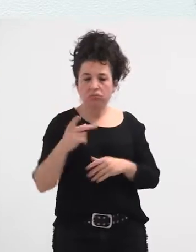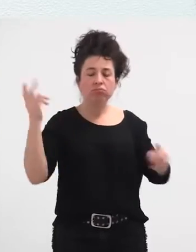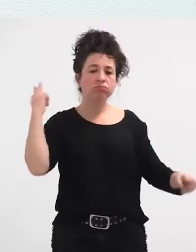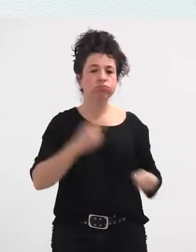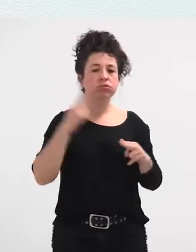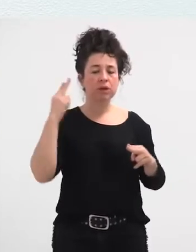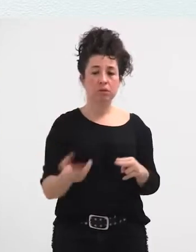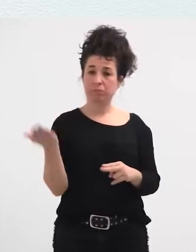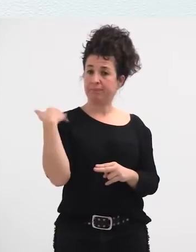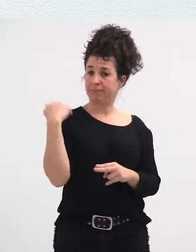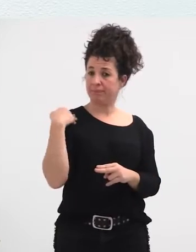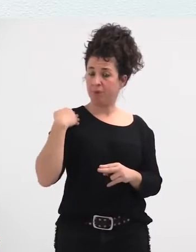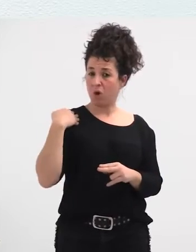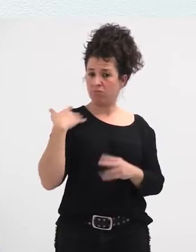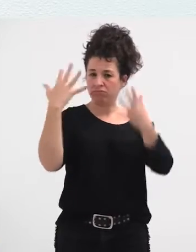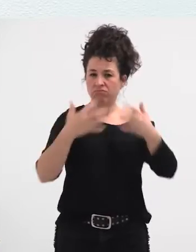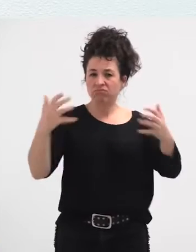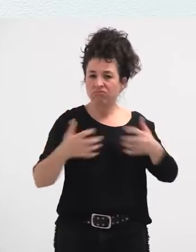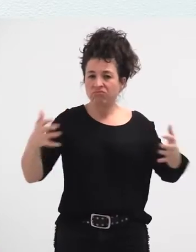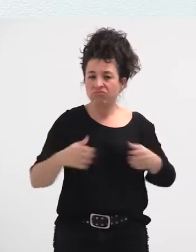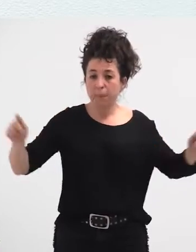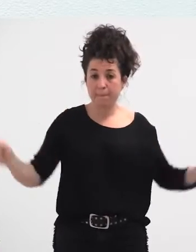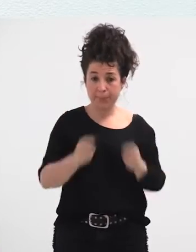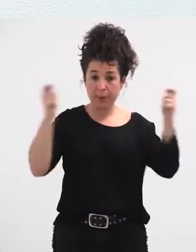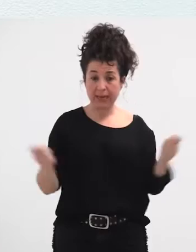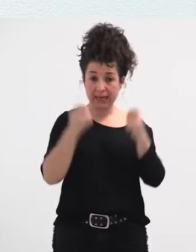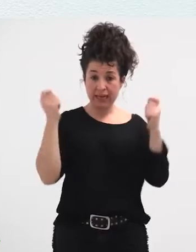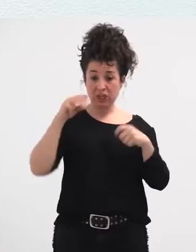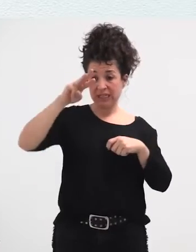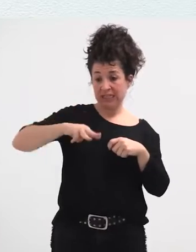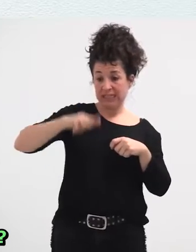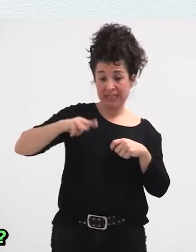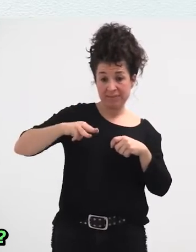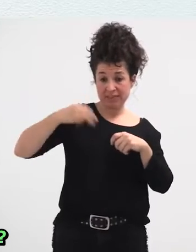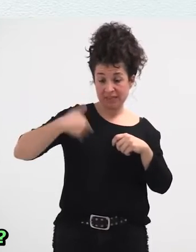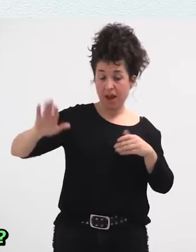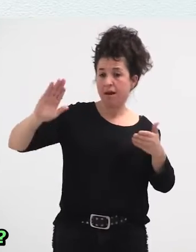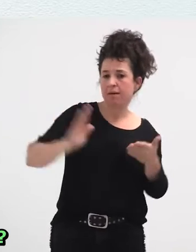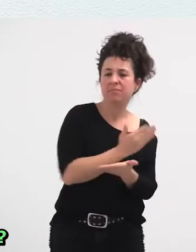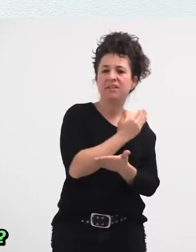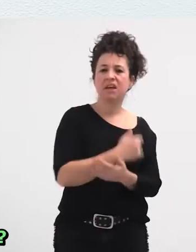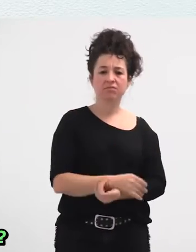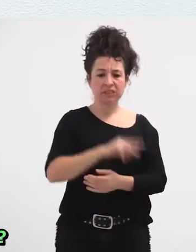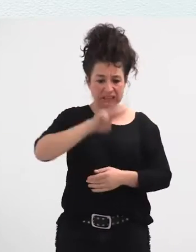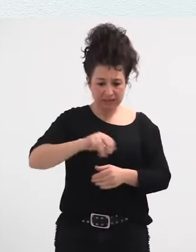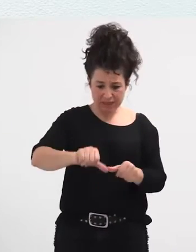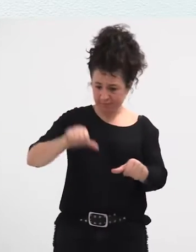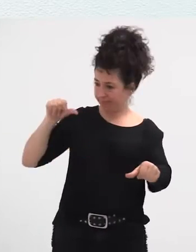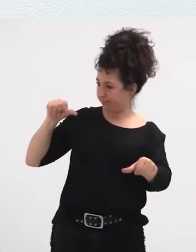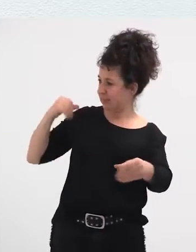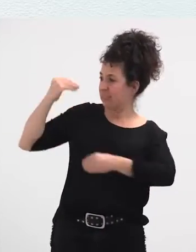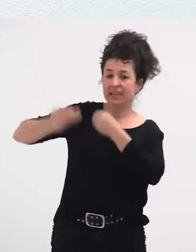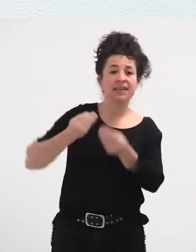dagoa, reportaje bat, adiraziz, bueno, iru hilabete pasatu dira, azkeneko irudioa gertatu zirenetik, zerrekin, da iru hilabete, iru hilabete hauetan,